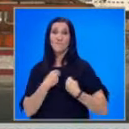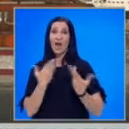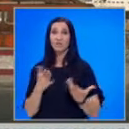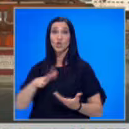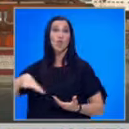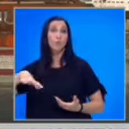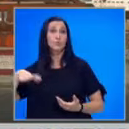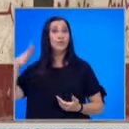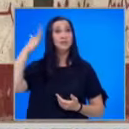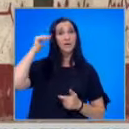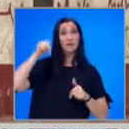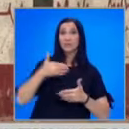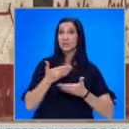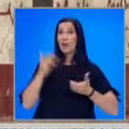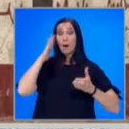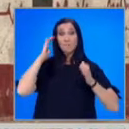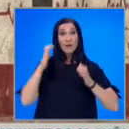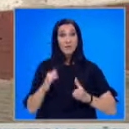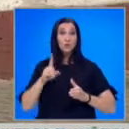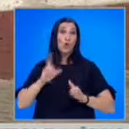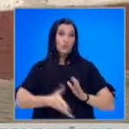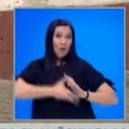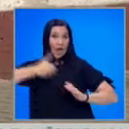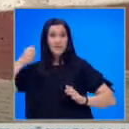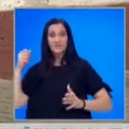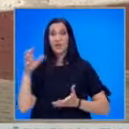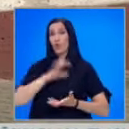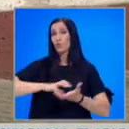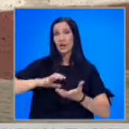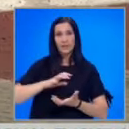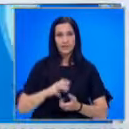страната и днес няма правителство, което да я извади от кризата.